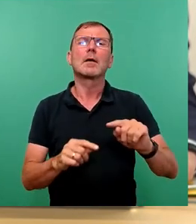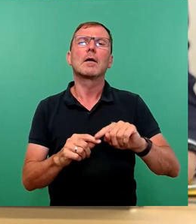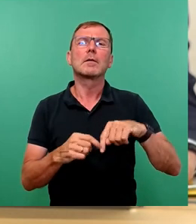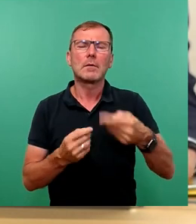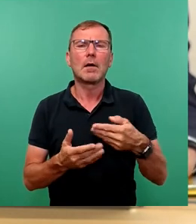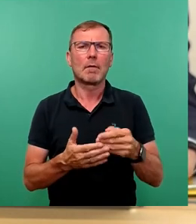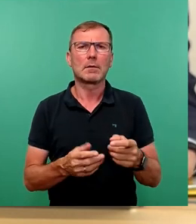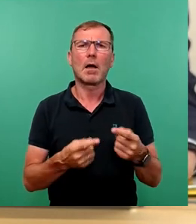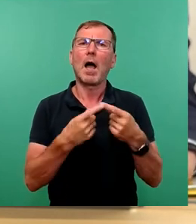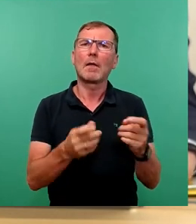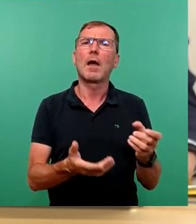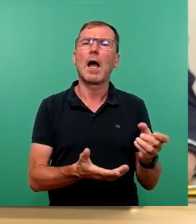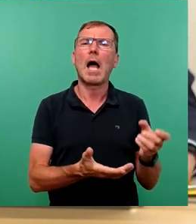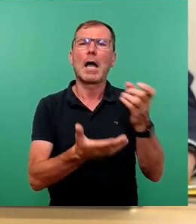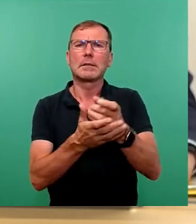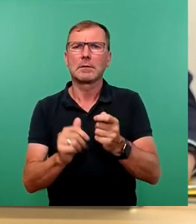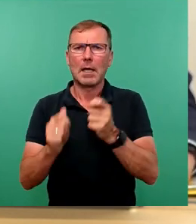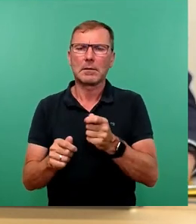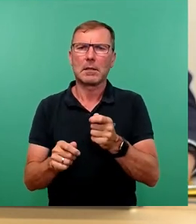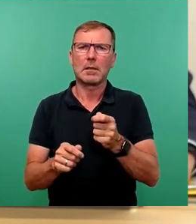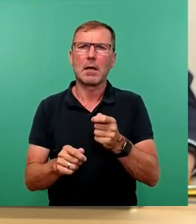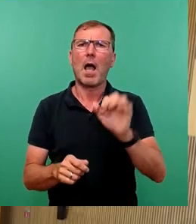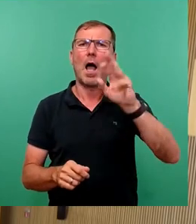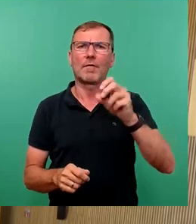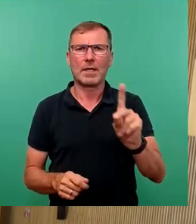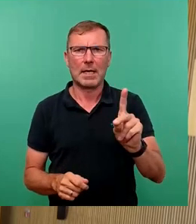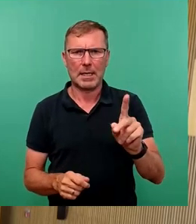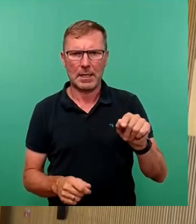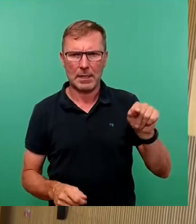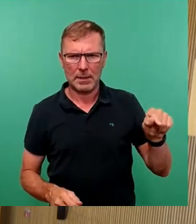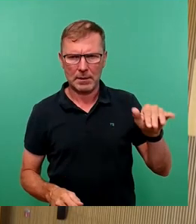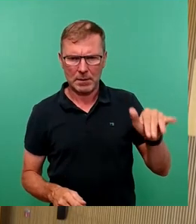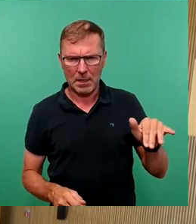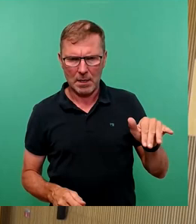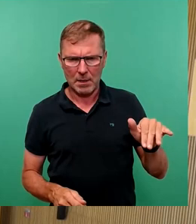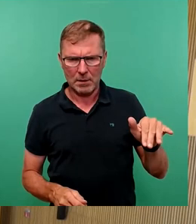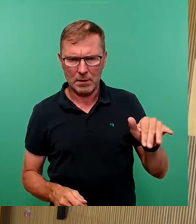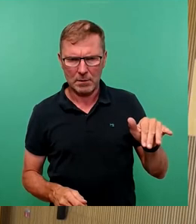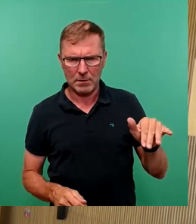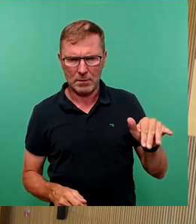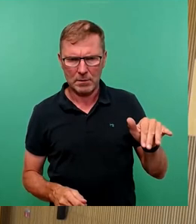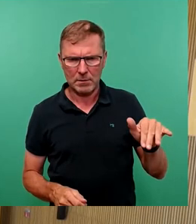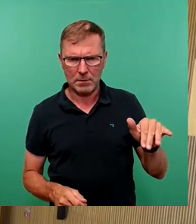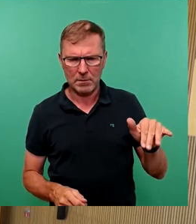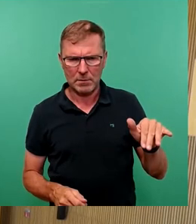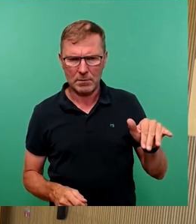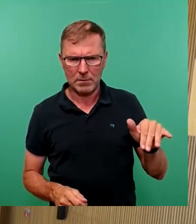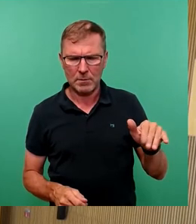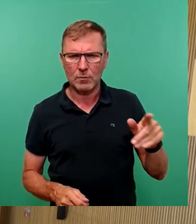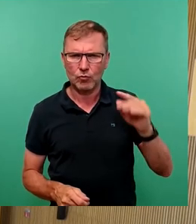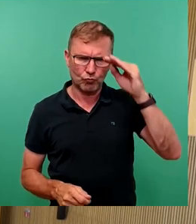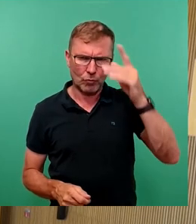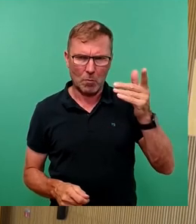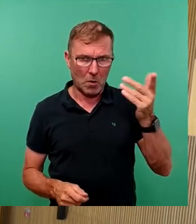Ersetzungsantrag der AfD vorliegen. Ich wollte die vielleicht sogar ersparen, aber gucken wir mal.